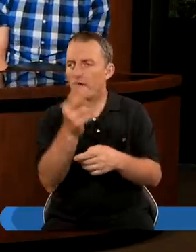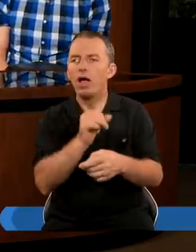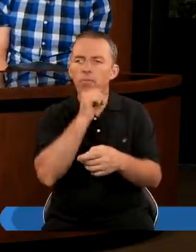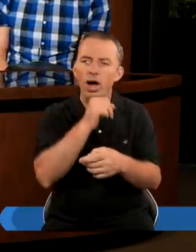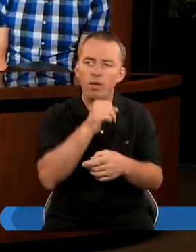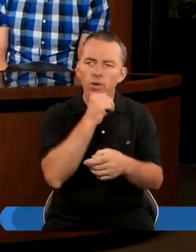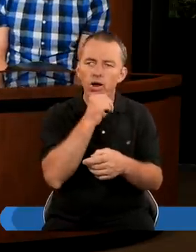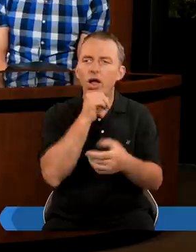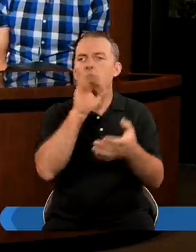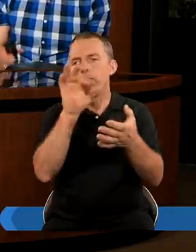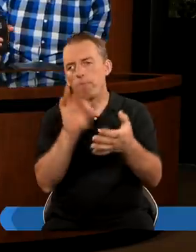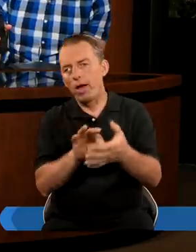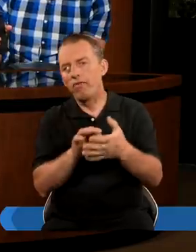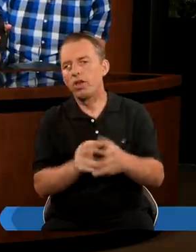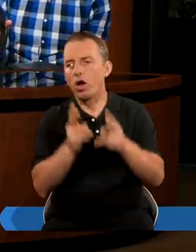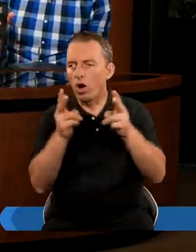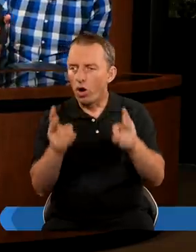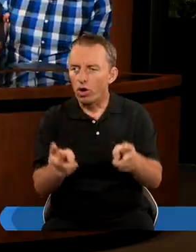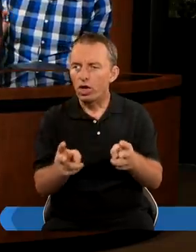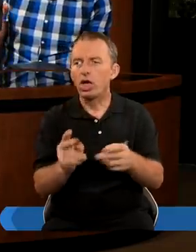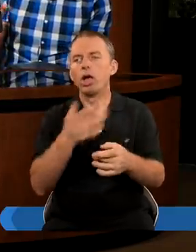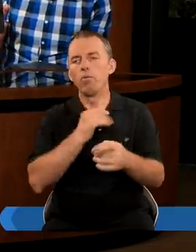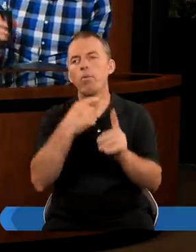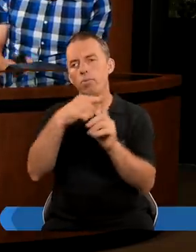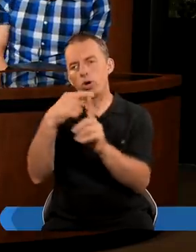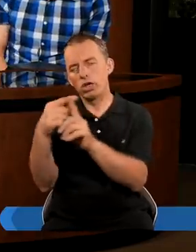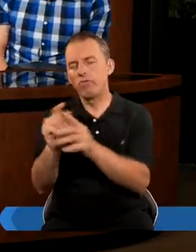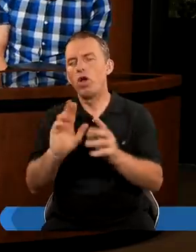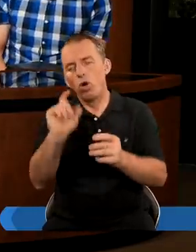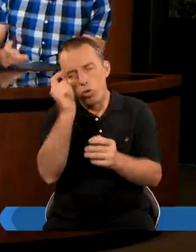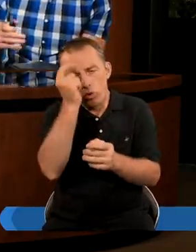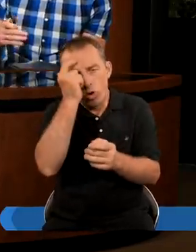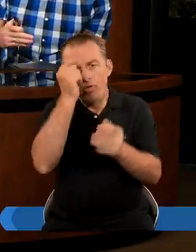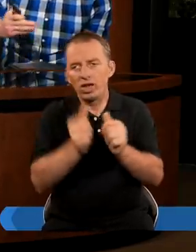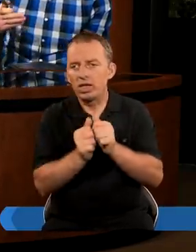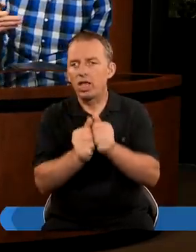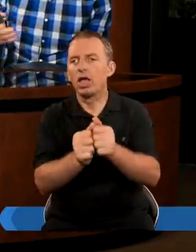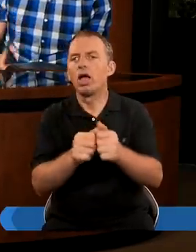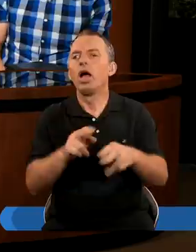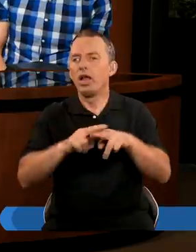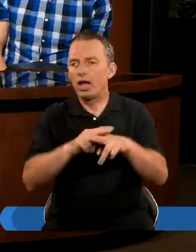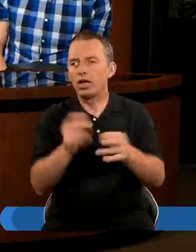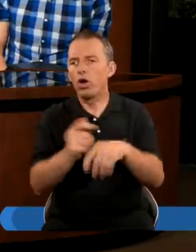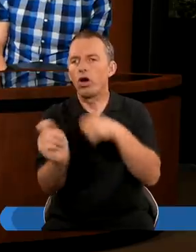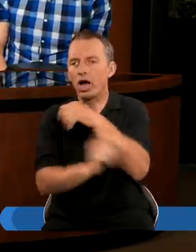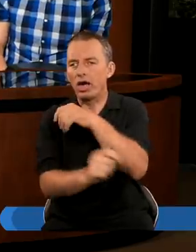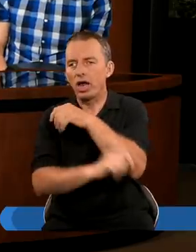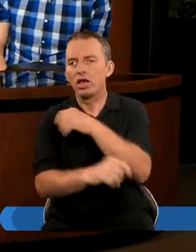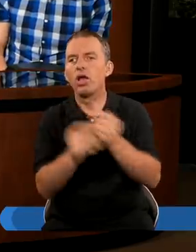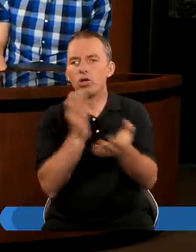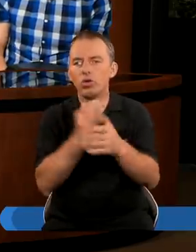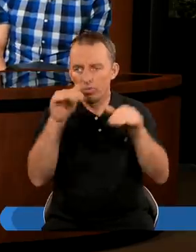widzimy, że Babilon też W pewnym okresie Odgrywał taką pozytywną rolę Był Bożym narzędziem do karania